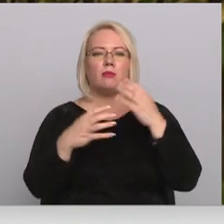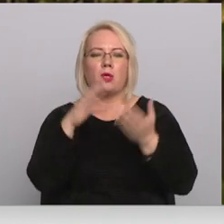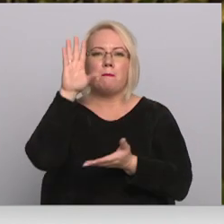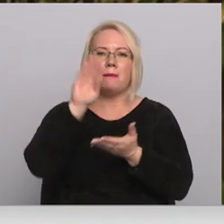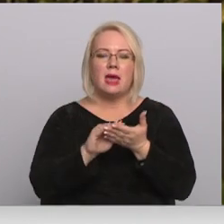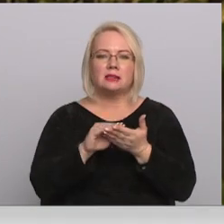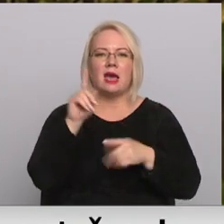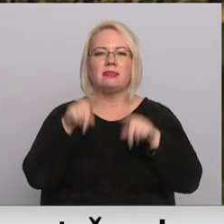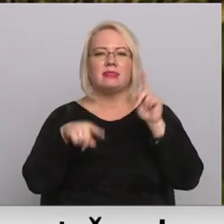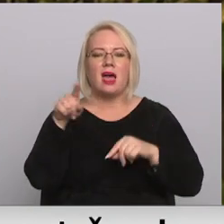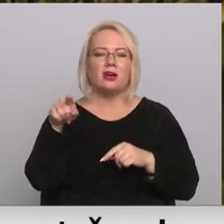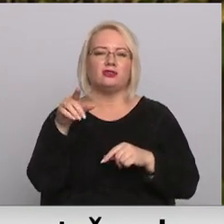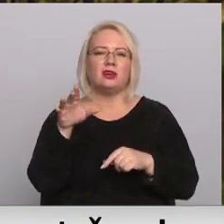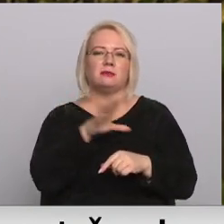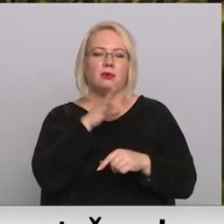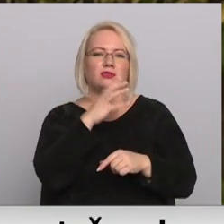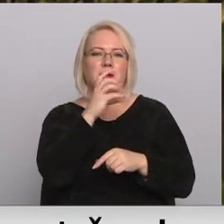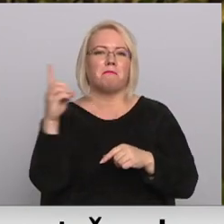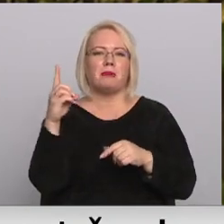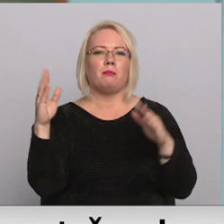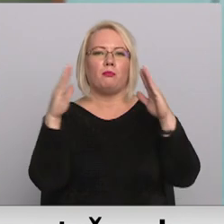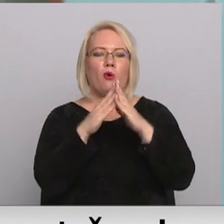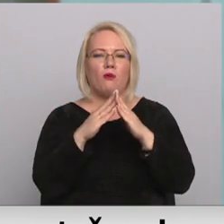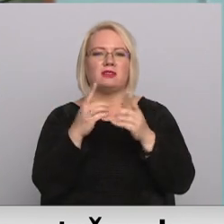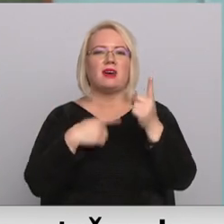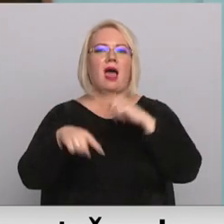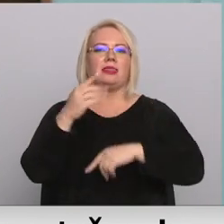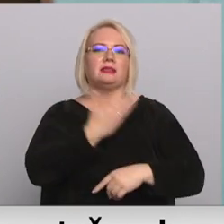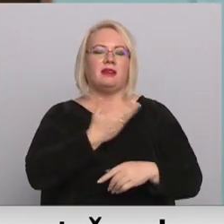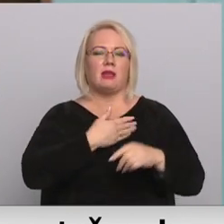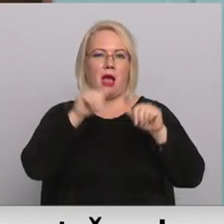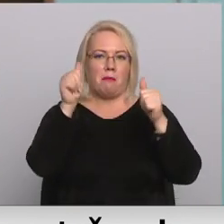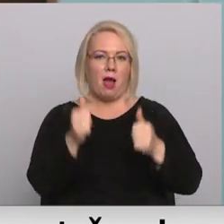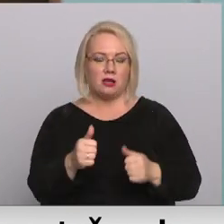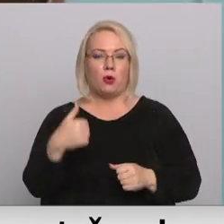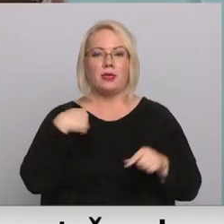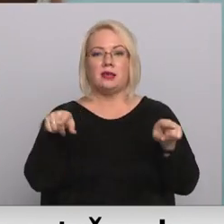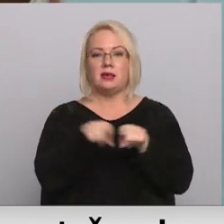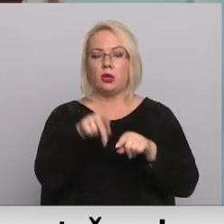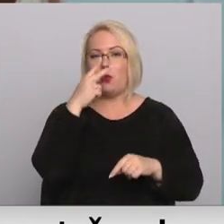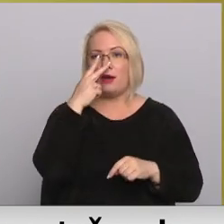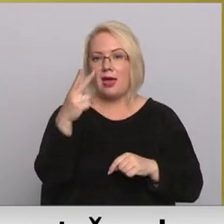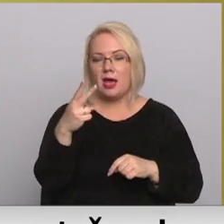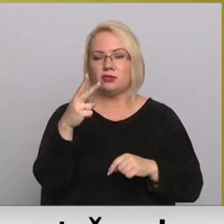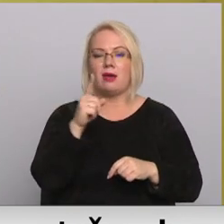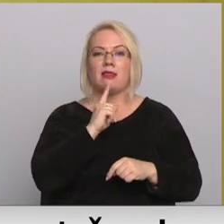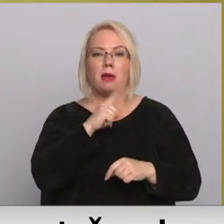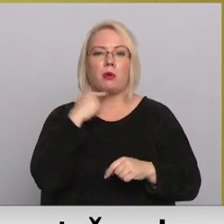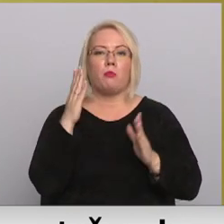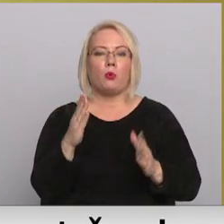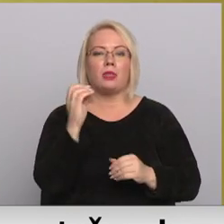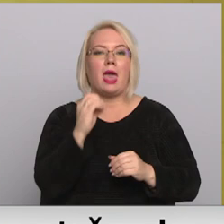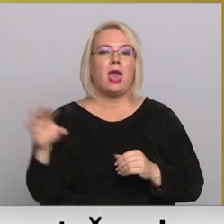atdzīvina caur mākslu. Protams, arī es to redzu, ka arī Liepājas Eiropas kultūras galvaspilsētas kontekstā varētu tur